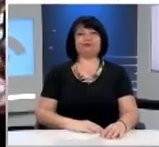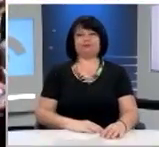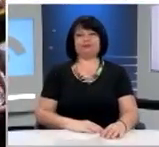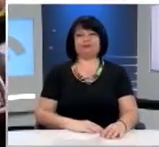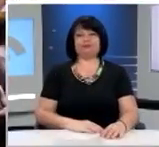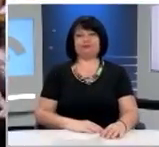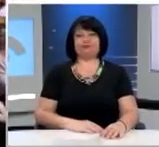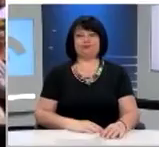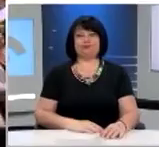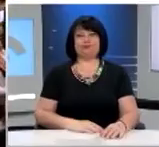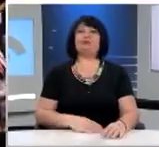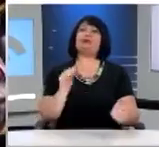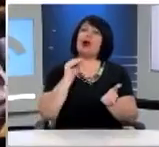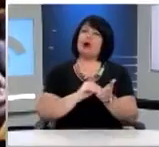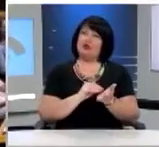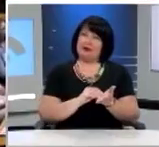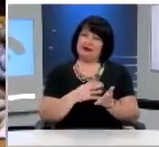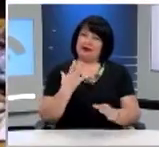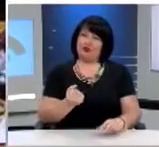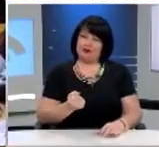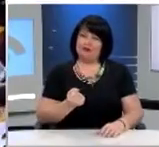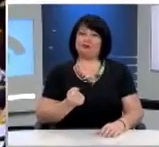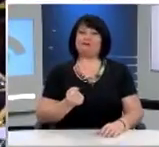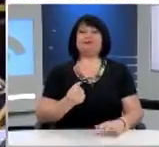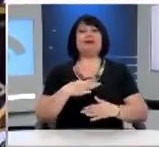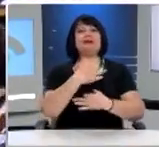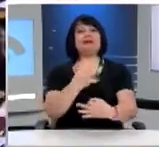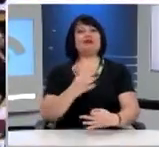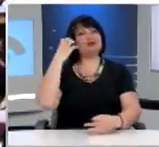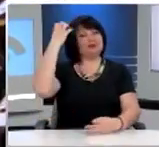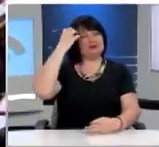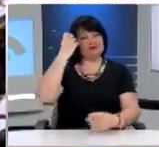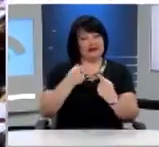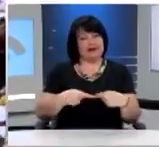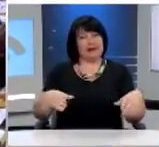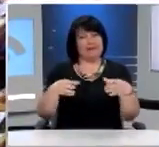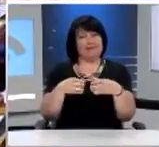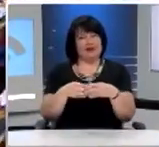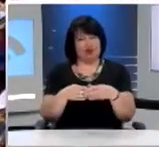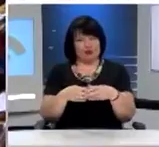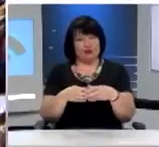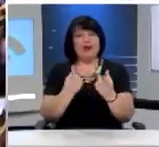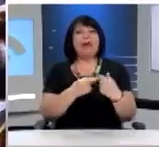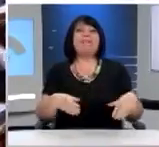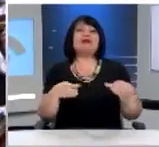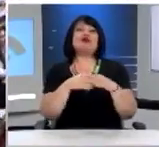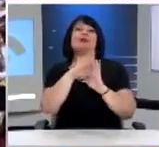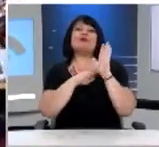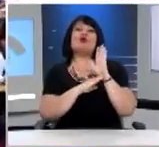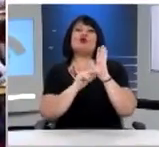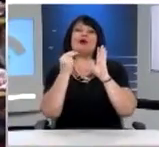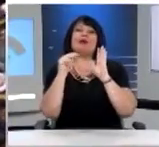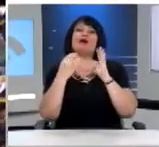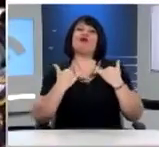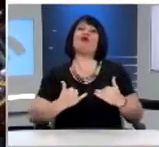Δημοκρατία. Τέλος, παρευρίσκονται εκ μέρους της Επιστημονικής Επιτροπής και της Επιτροπής Προγράμματος της